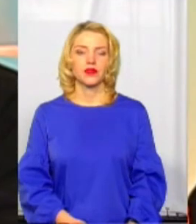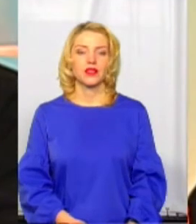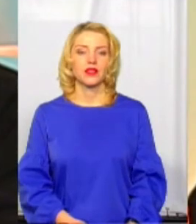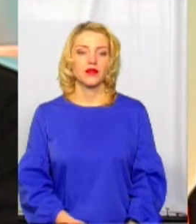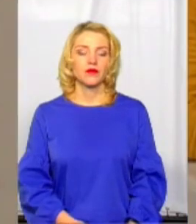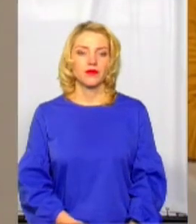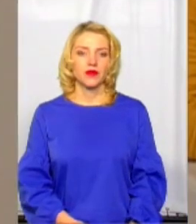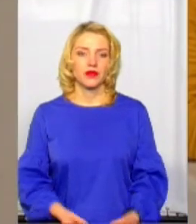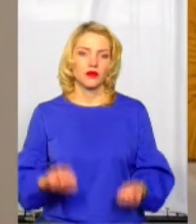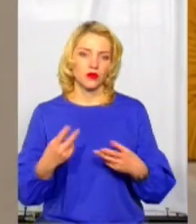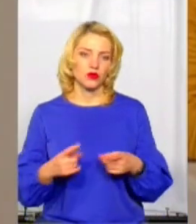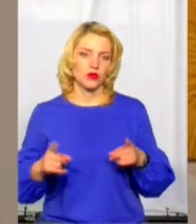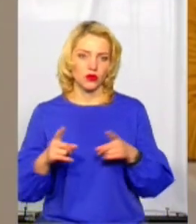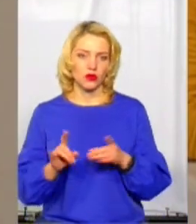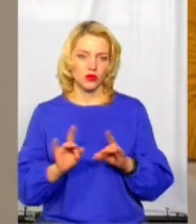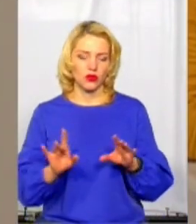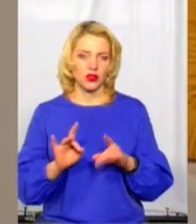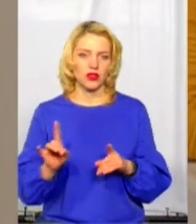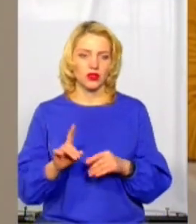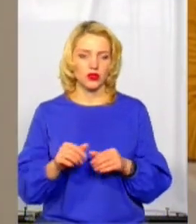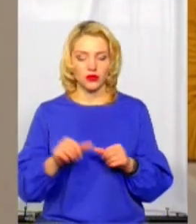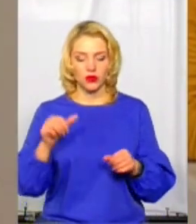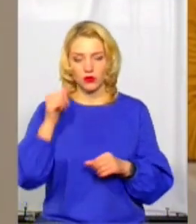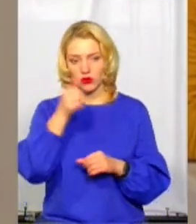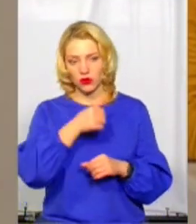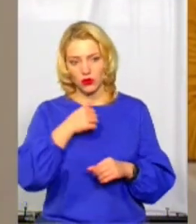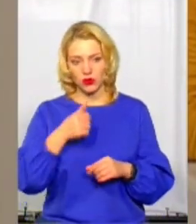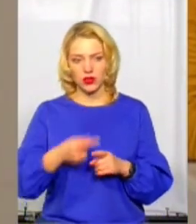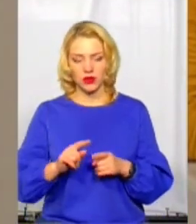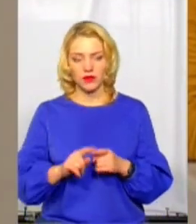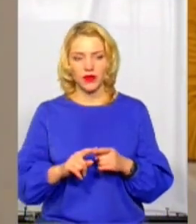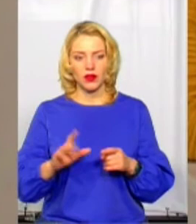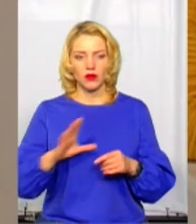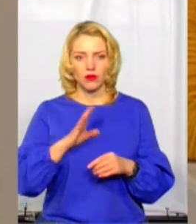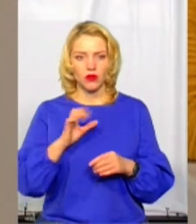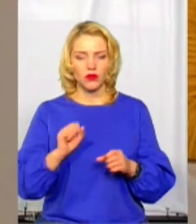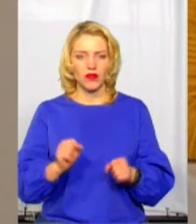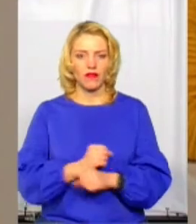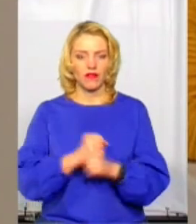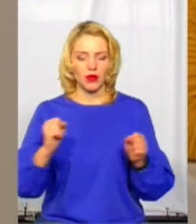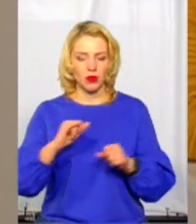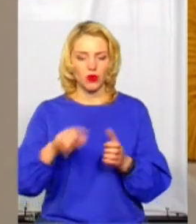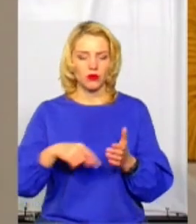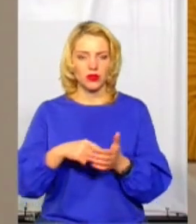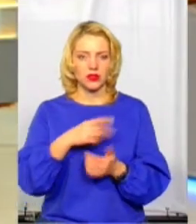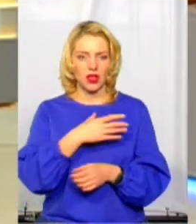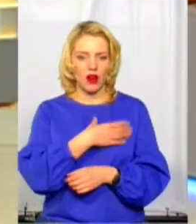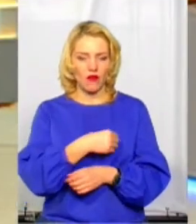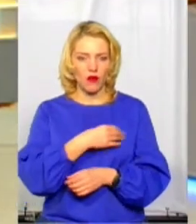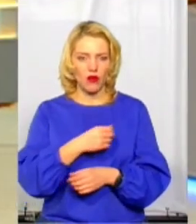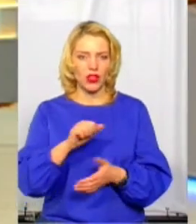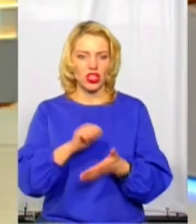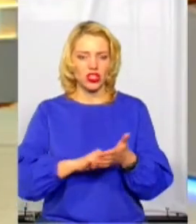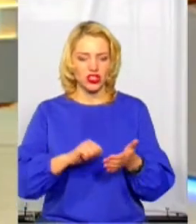От просто коротко нагадаю, що того року у Львові на Різьвеному ярмарку, Савця, вибух саме через газовий балон. Так.